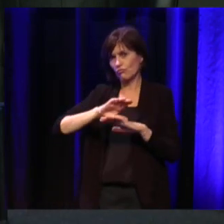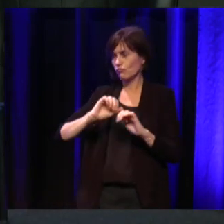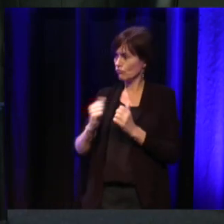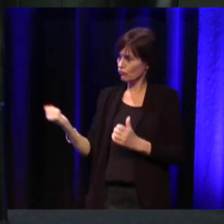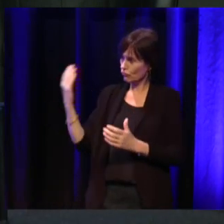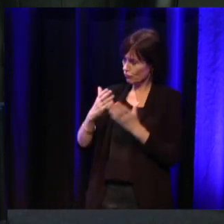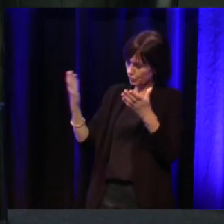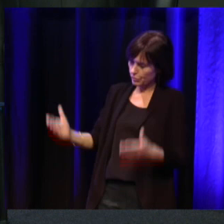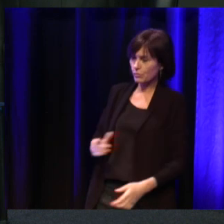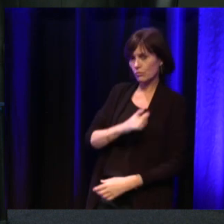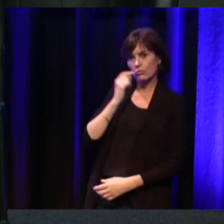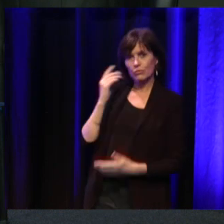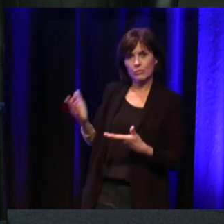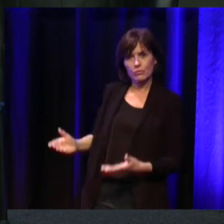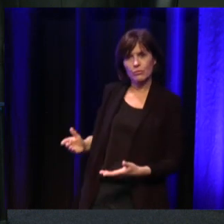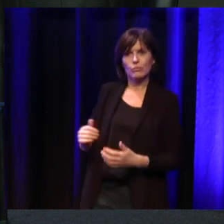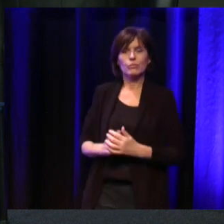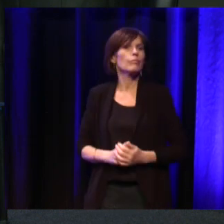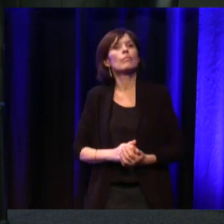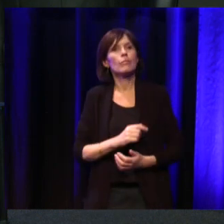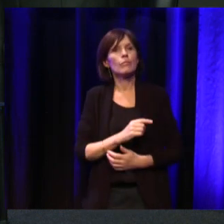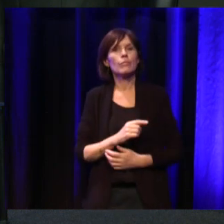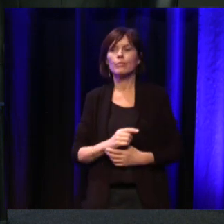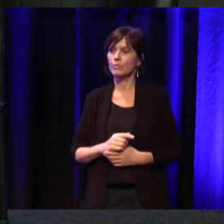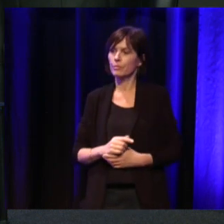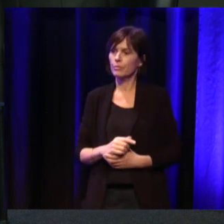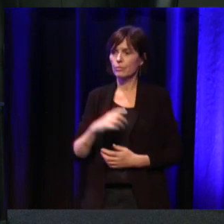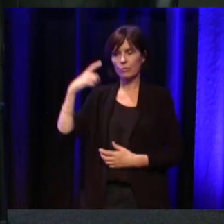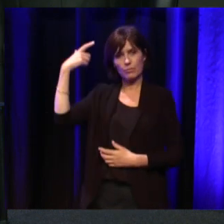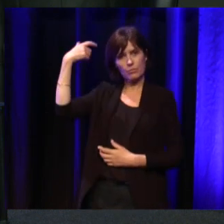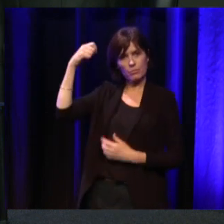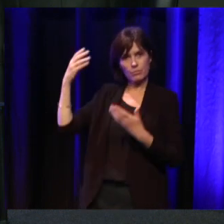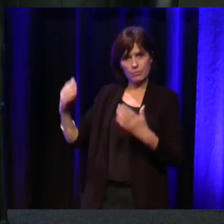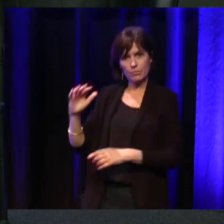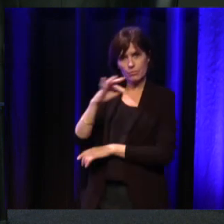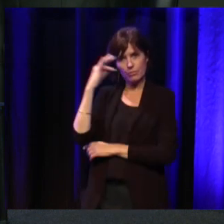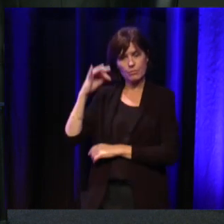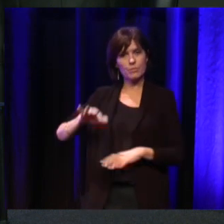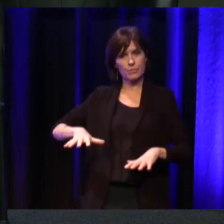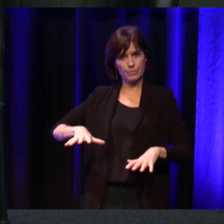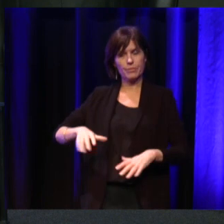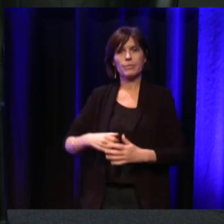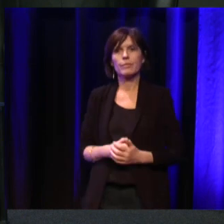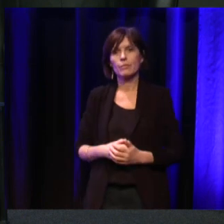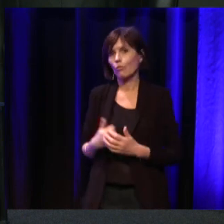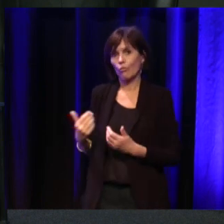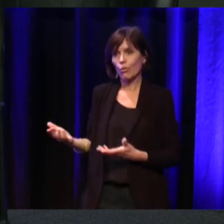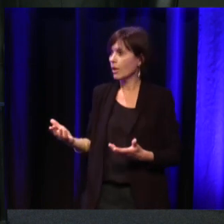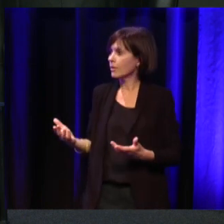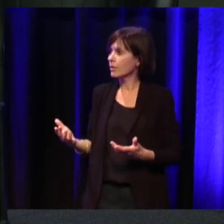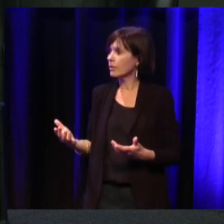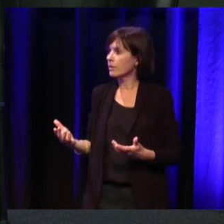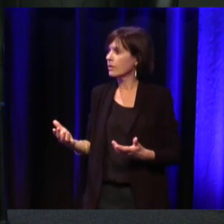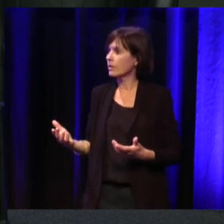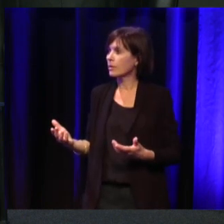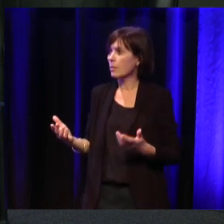intervention, monsieur Jean-Louis Duflou, donc président de France Parkinson. peut-être vous allez